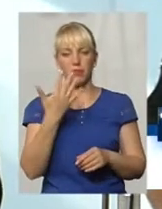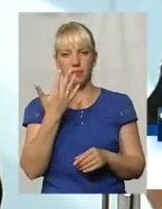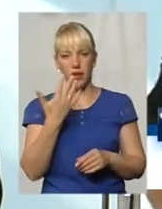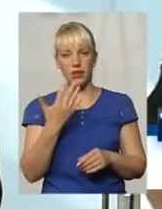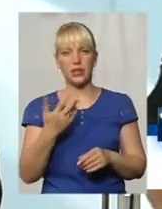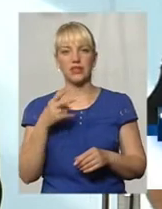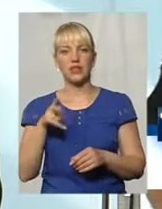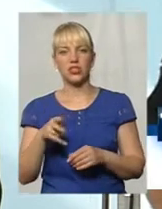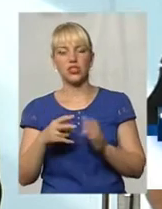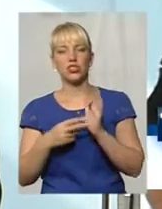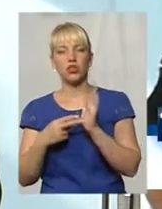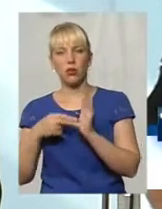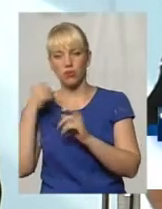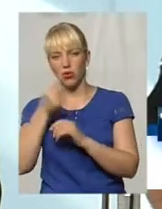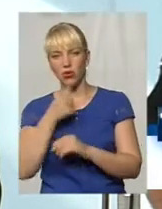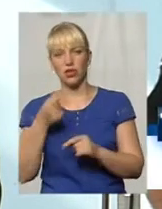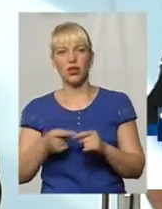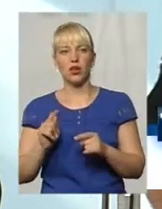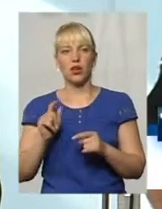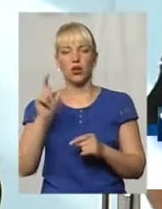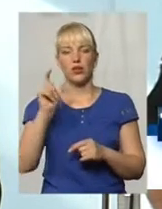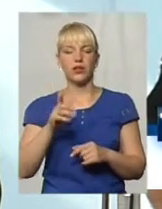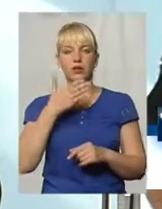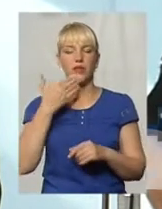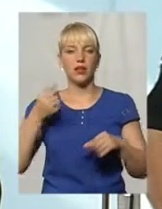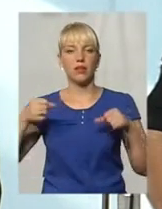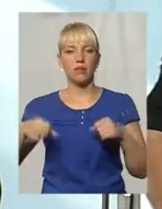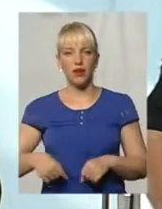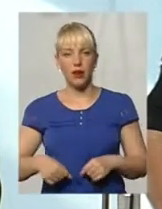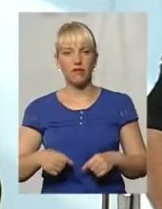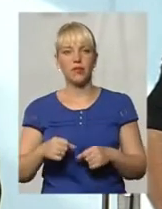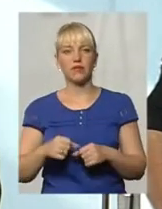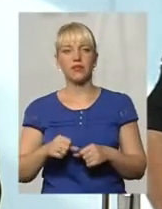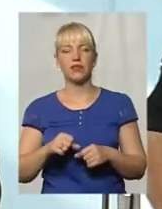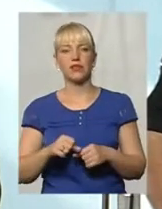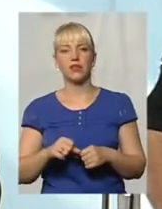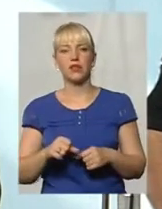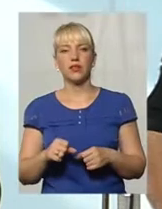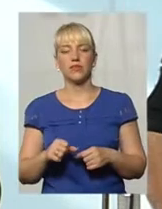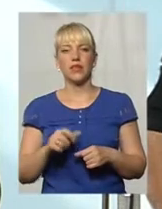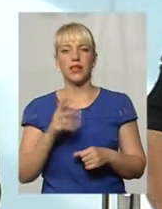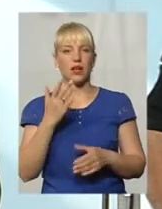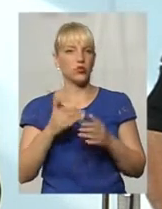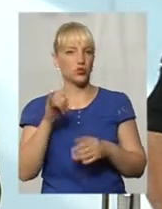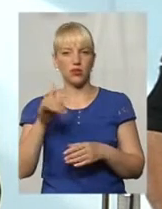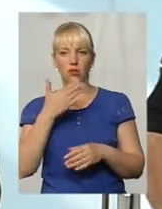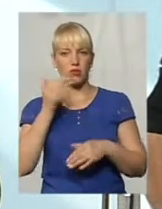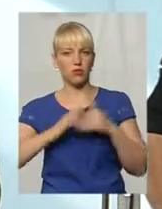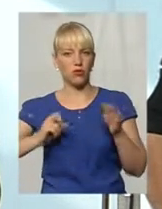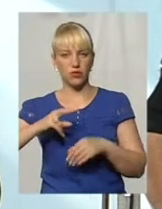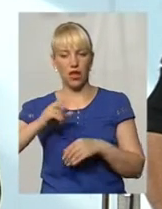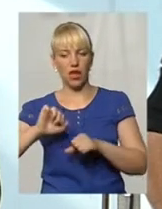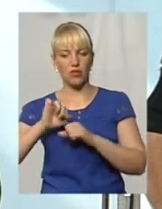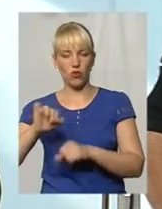говорить в римінальному провадженні, людина не мала права, будучи адвокатом, виступати як захисник